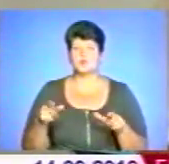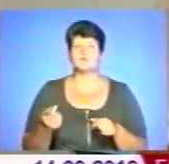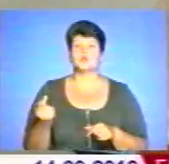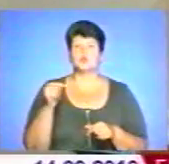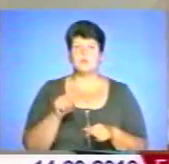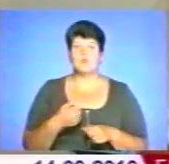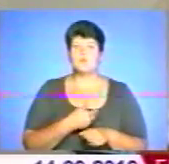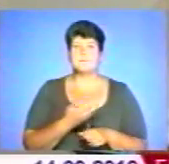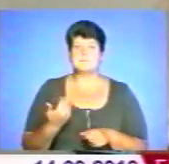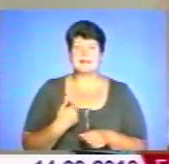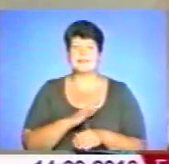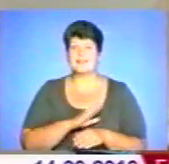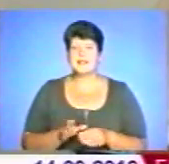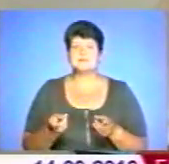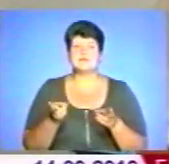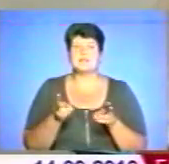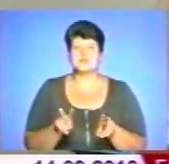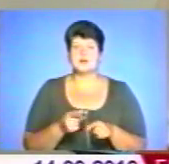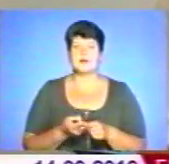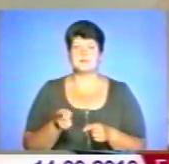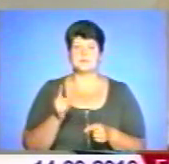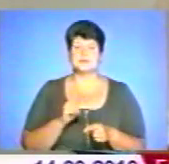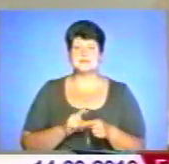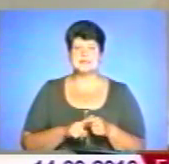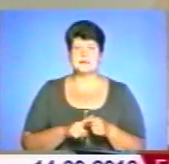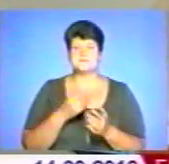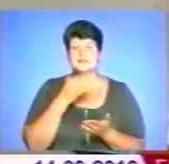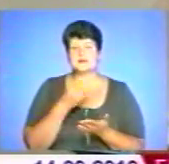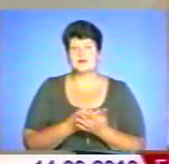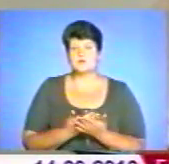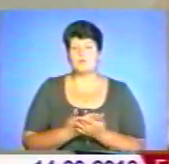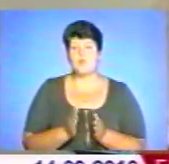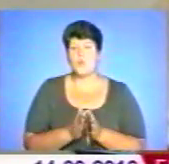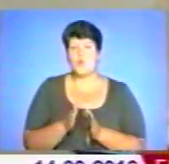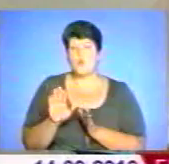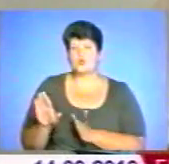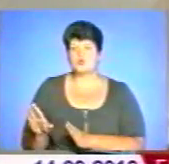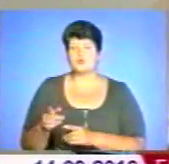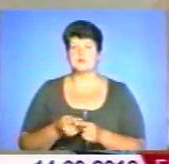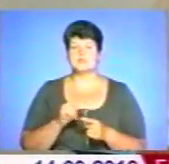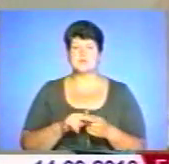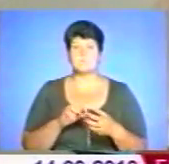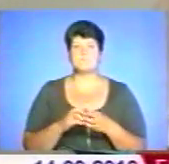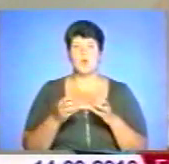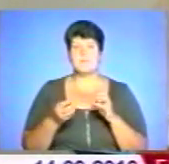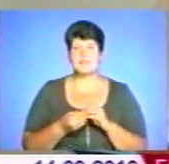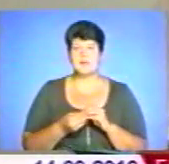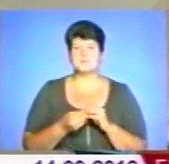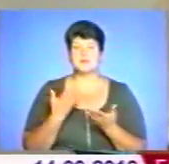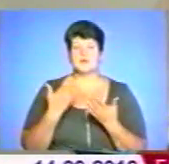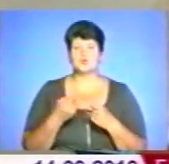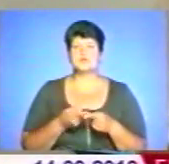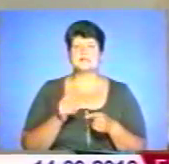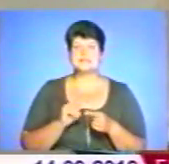ми не залишаємо, скажімо, осторонь ці всі проблеми. Якщо ці